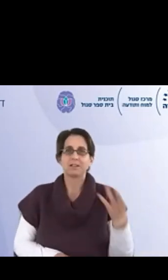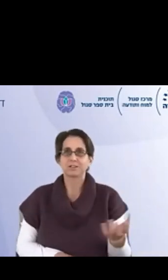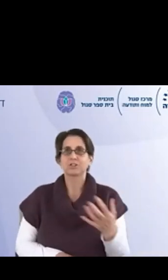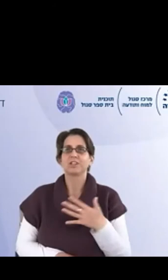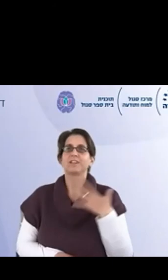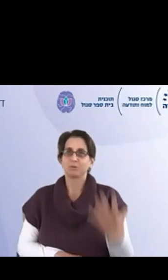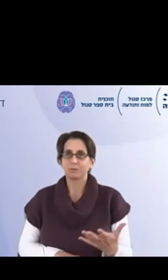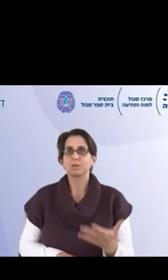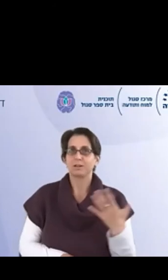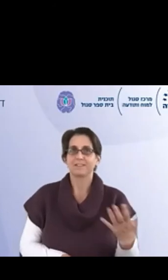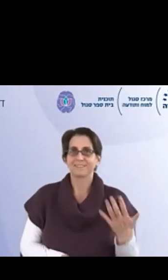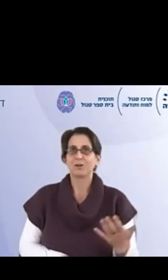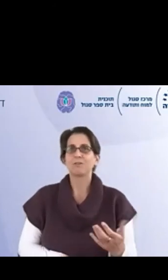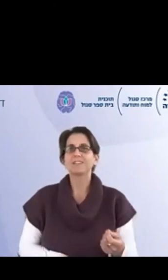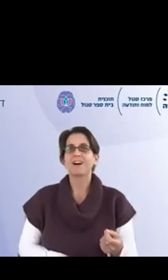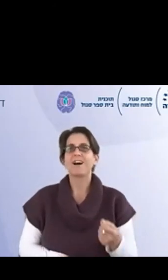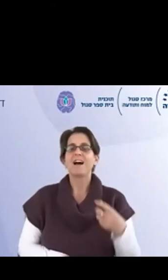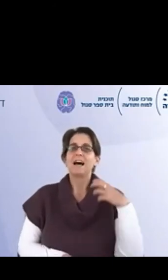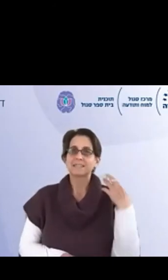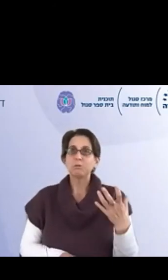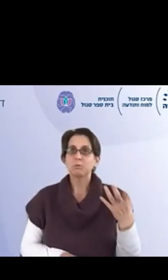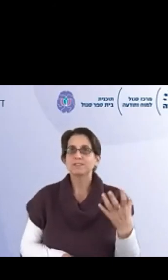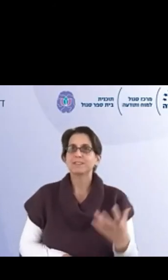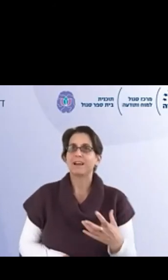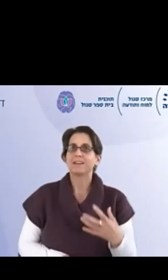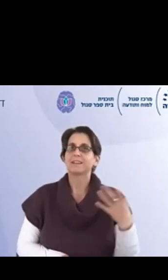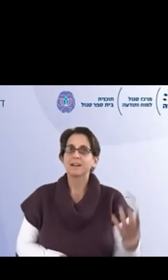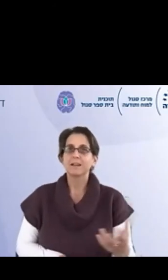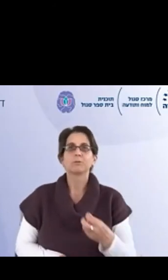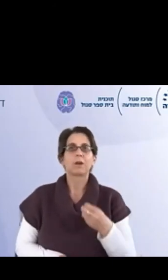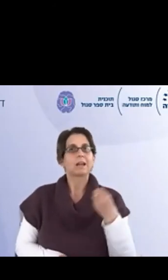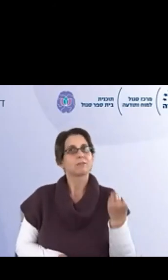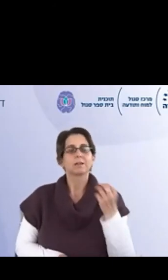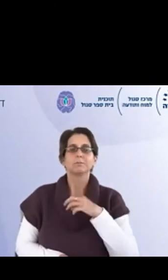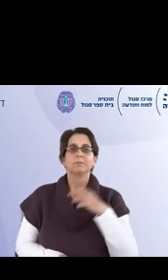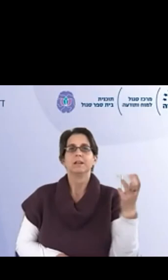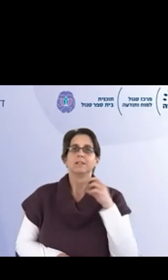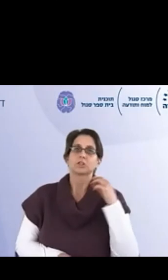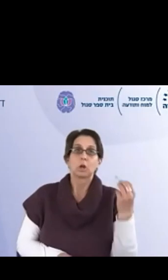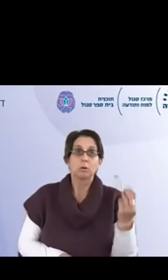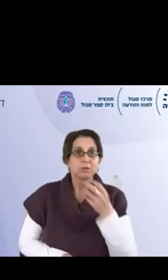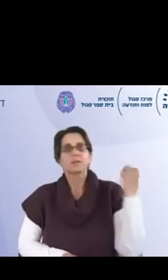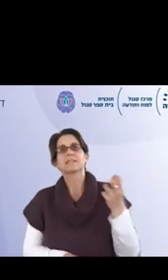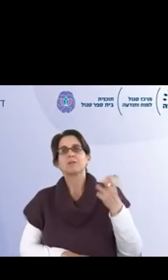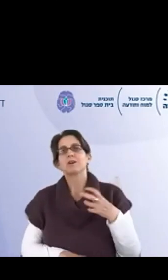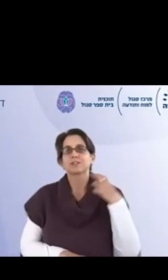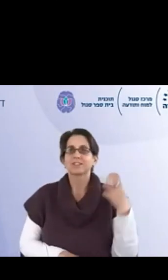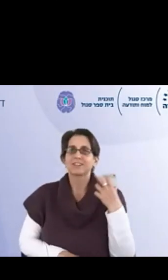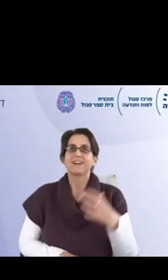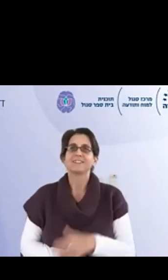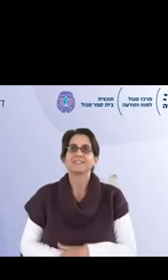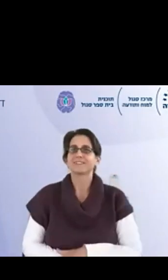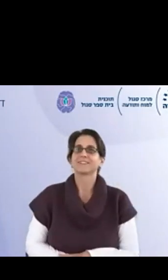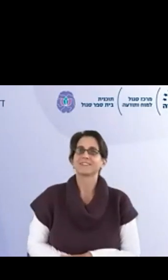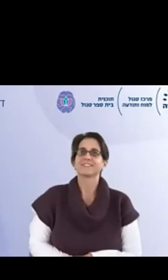מחבקים אחד את השני, אנחנו יודעים שזה לא עובד ככה, אז גם נשמע קצת על האתגרים ואולי על דברים שלא בדיוק הצליחו איך